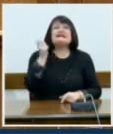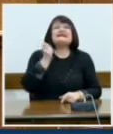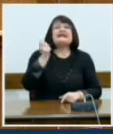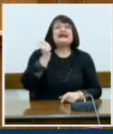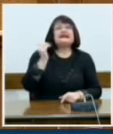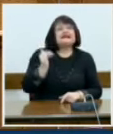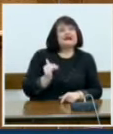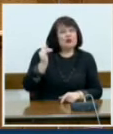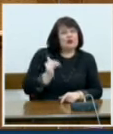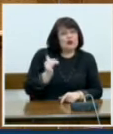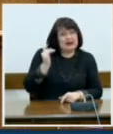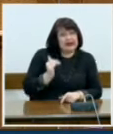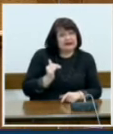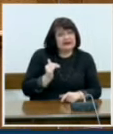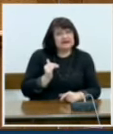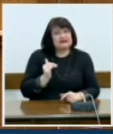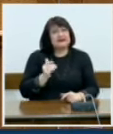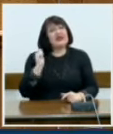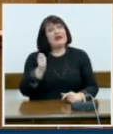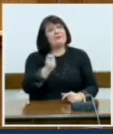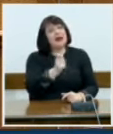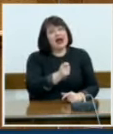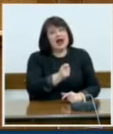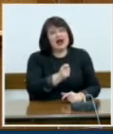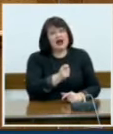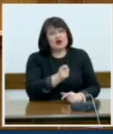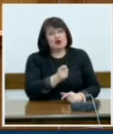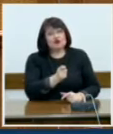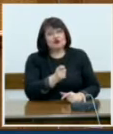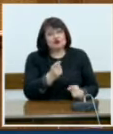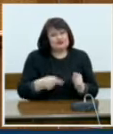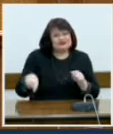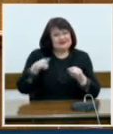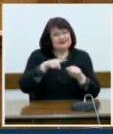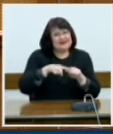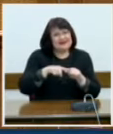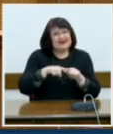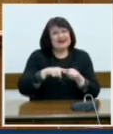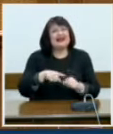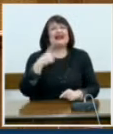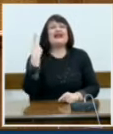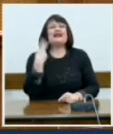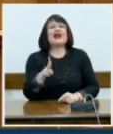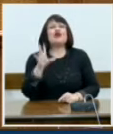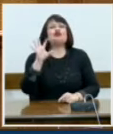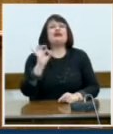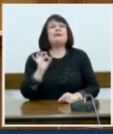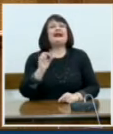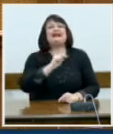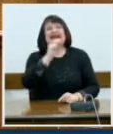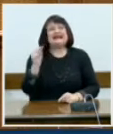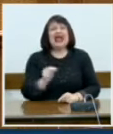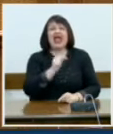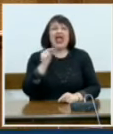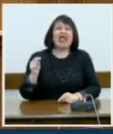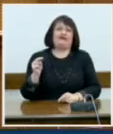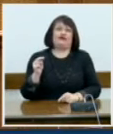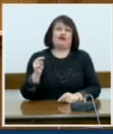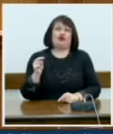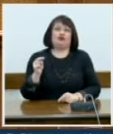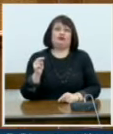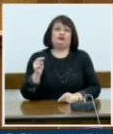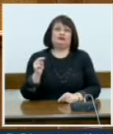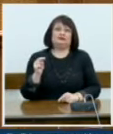χώρας θα λάβουν ένα πρόσθετο βοήθημα 250 ευρώ, προσαυξημένο κατά 50